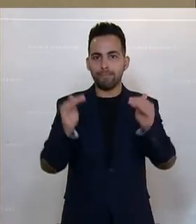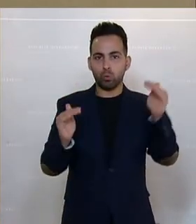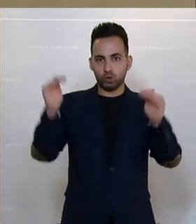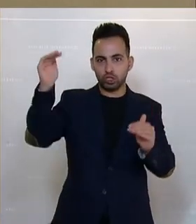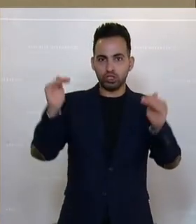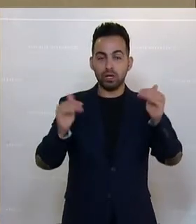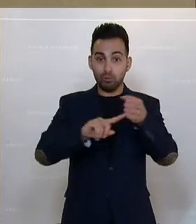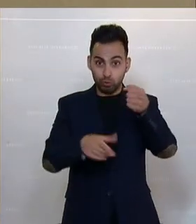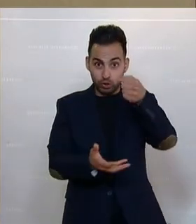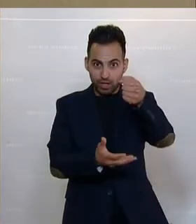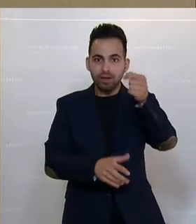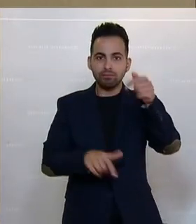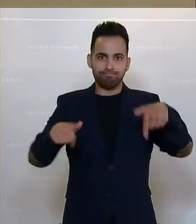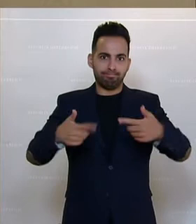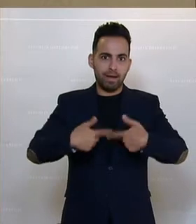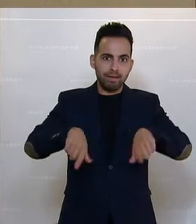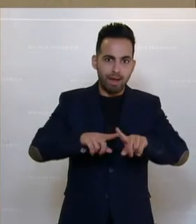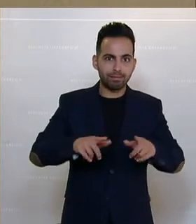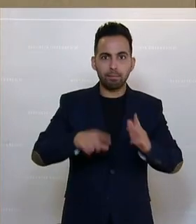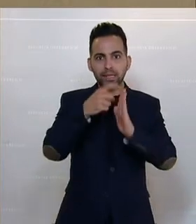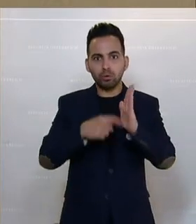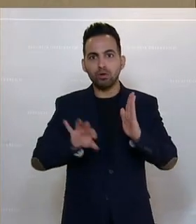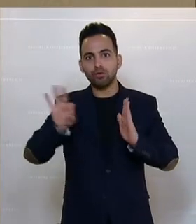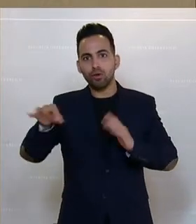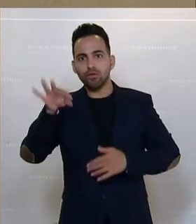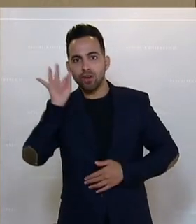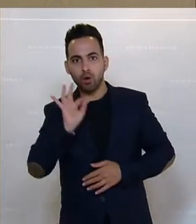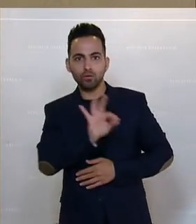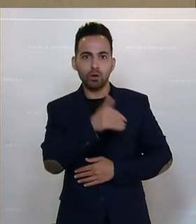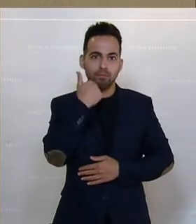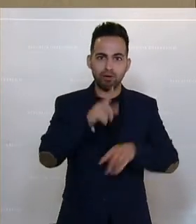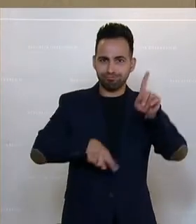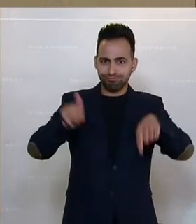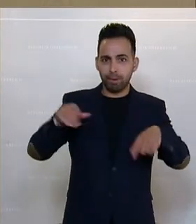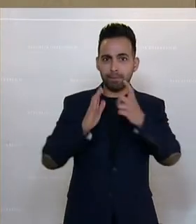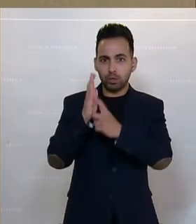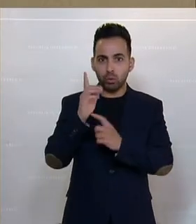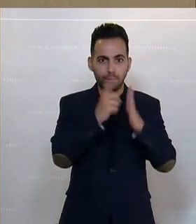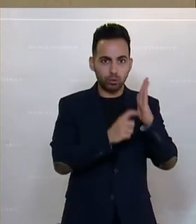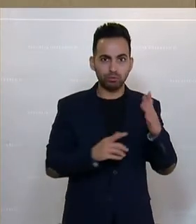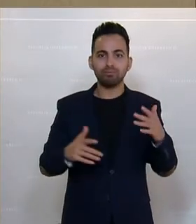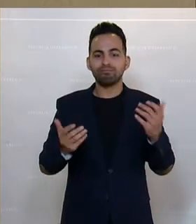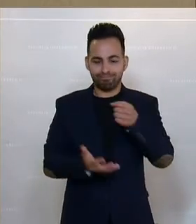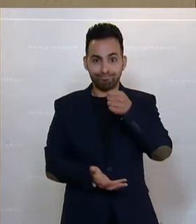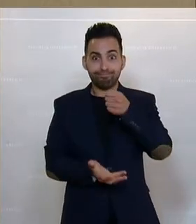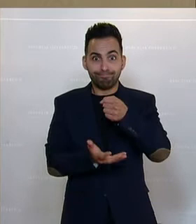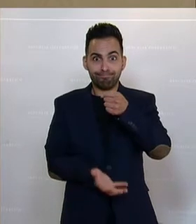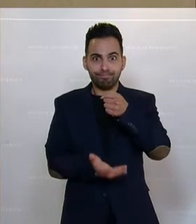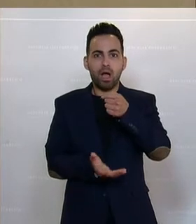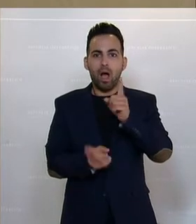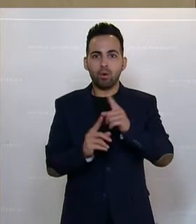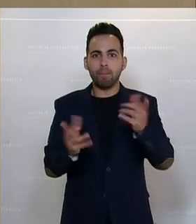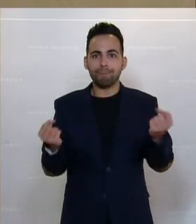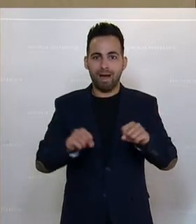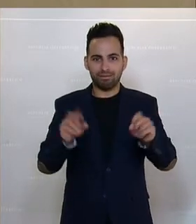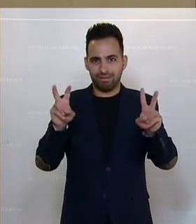unterschiedlichen Bedingungen, die in diesem Land Frauen und Männer auch vorfinden, bewirkt natürlich, dass Macht auch ungleich verteilt